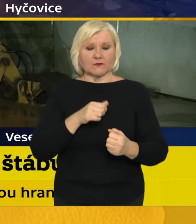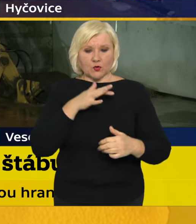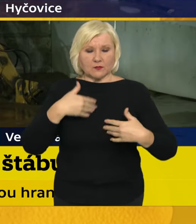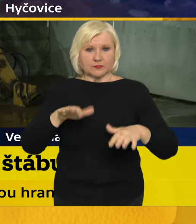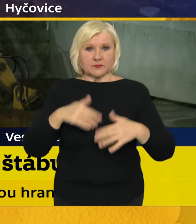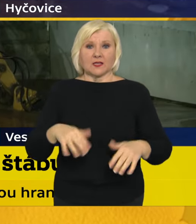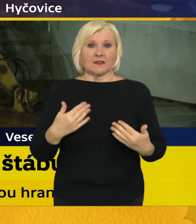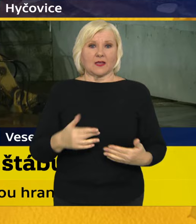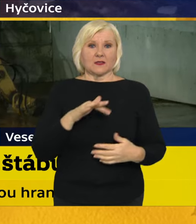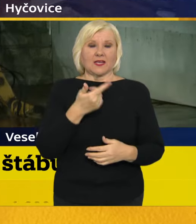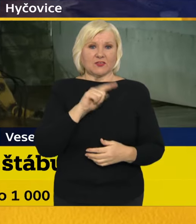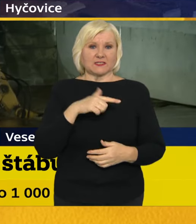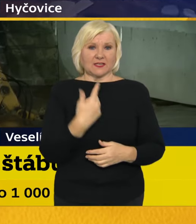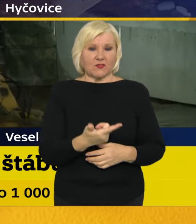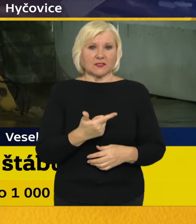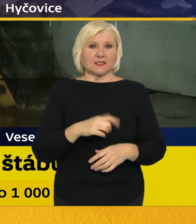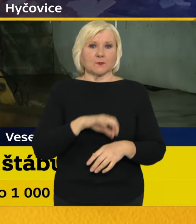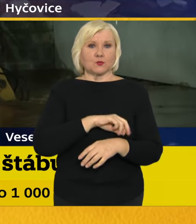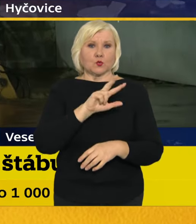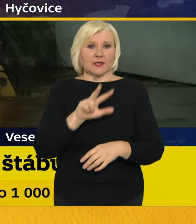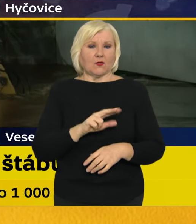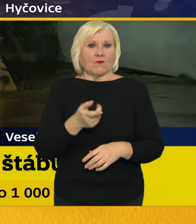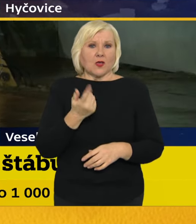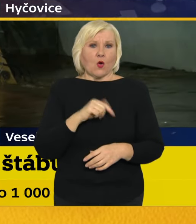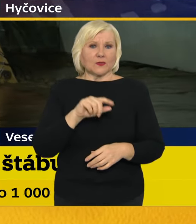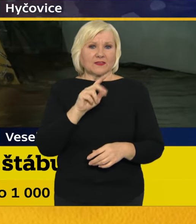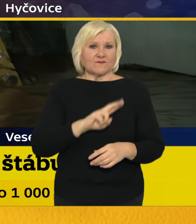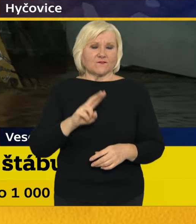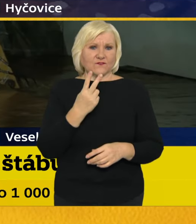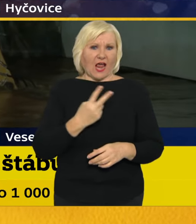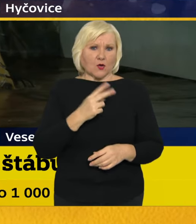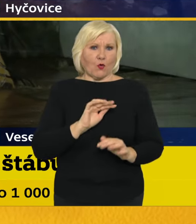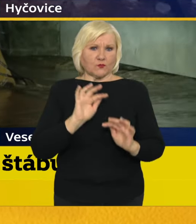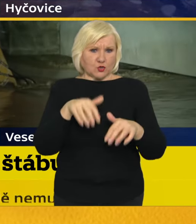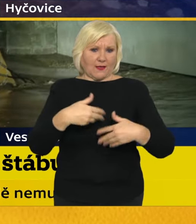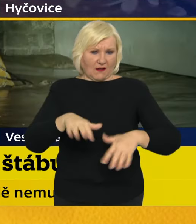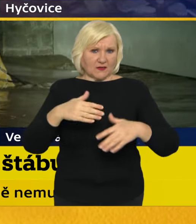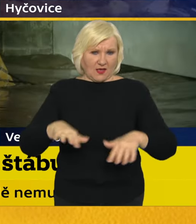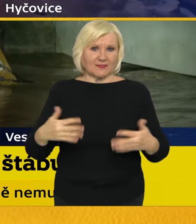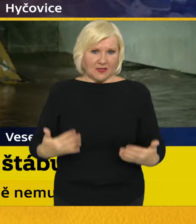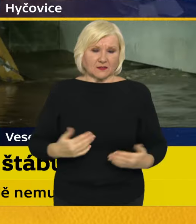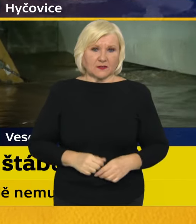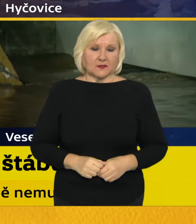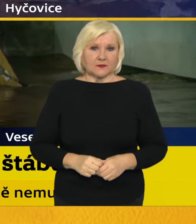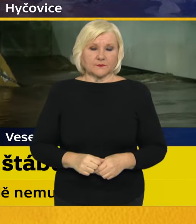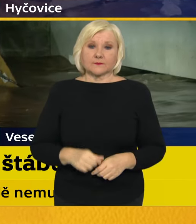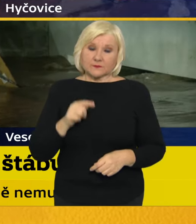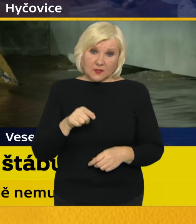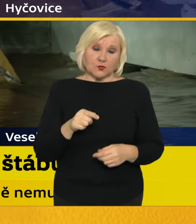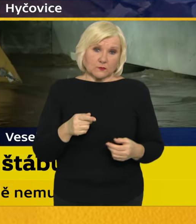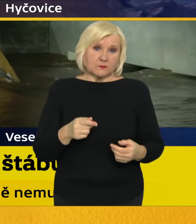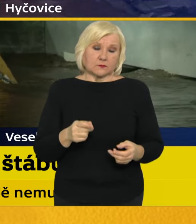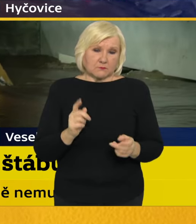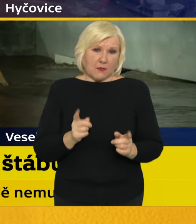kubících z Vranovské přehrady, které teď odtékají. A to bychom měli